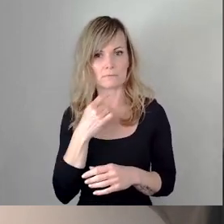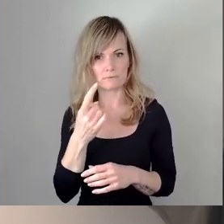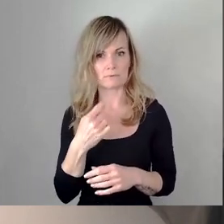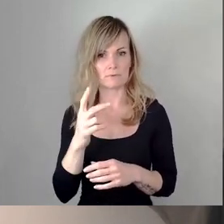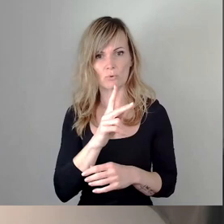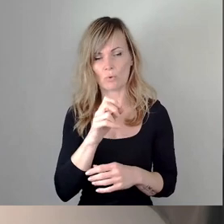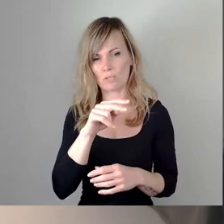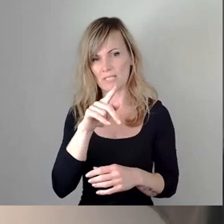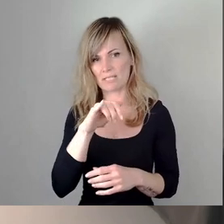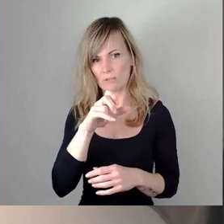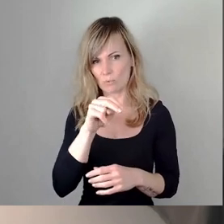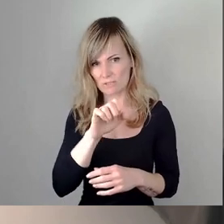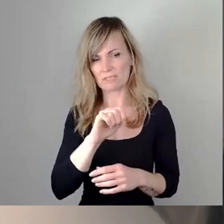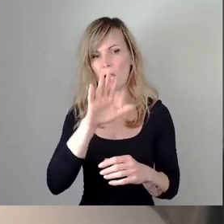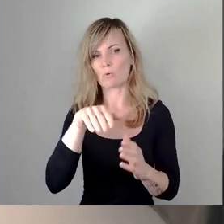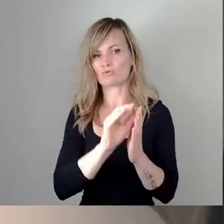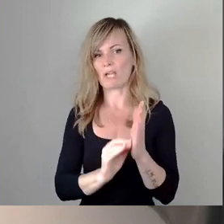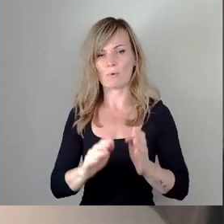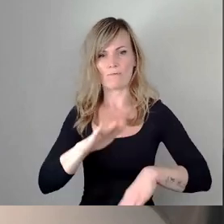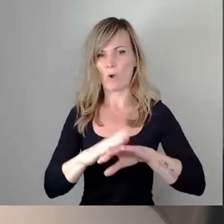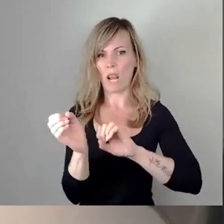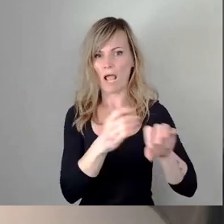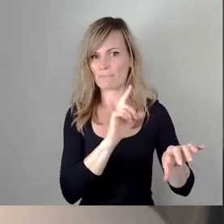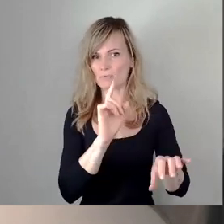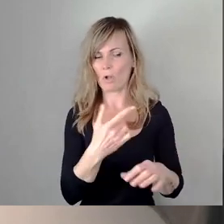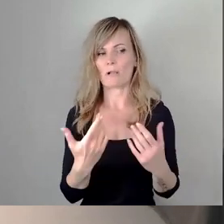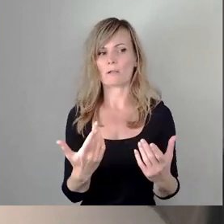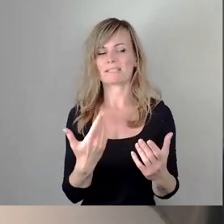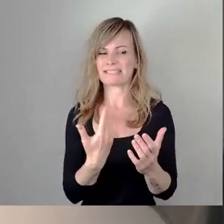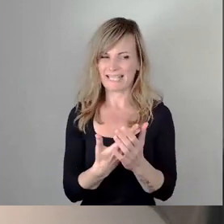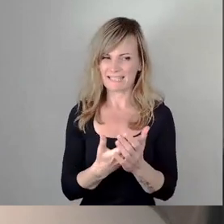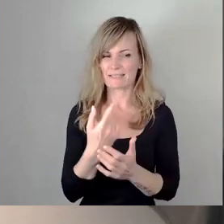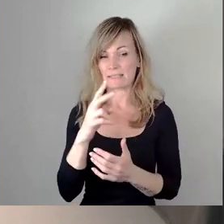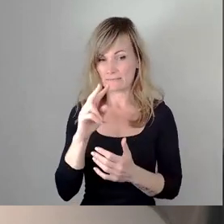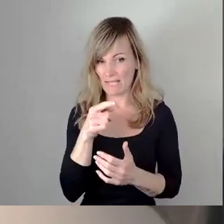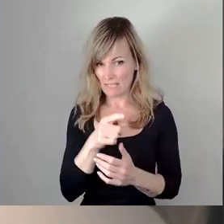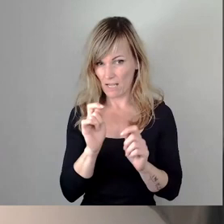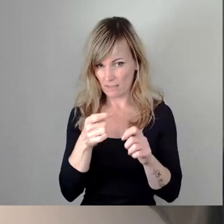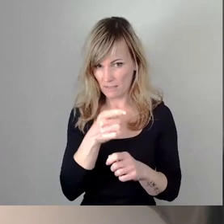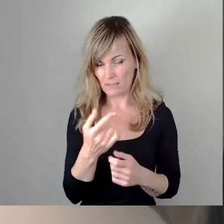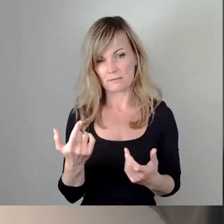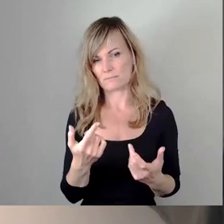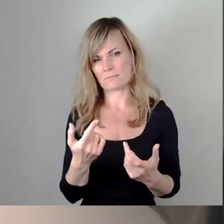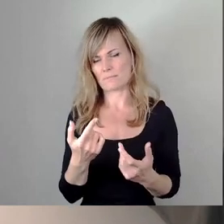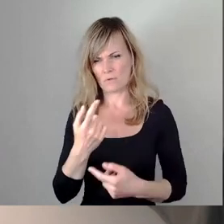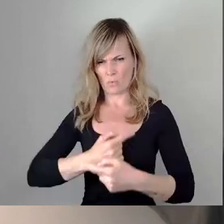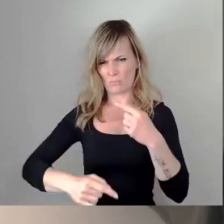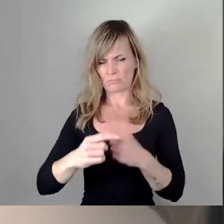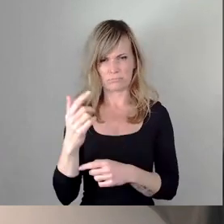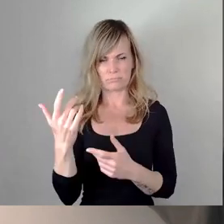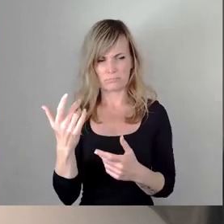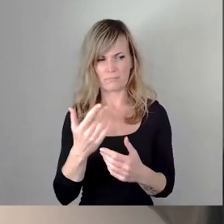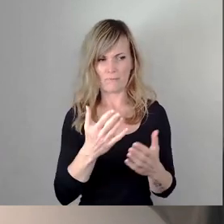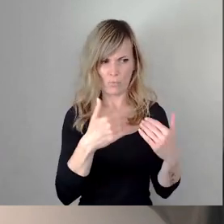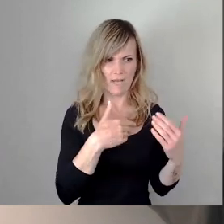Ausschreibung komplett aufzuheben das ist insoweit das komplette Gegenteil dessen was die CDU